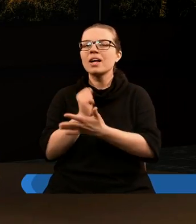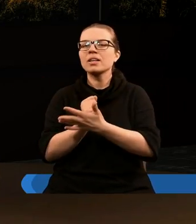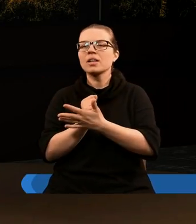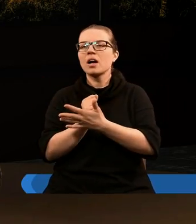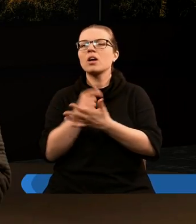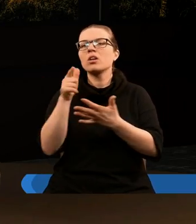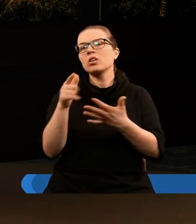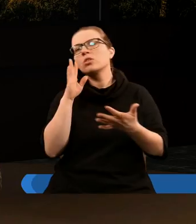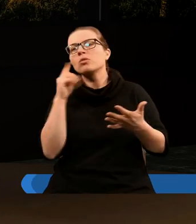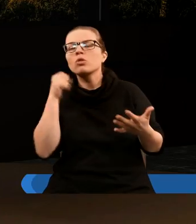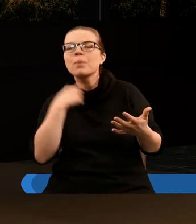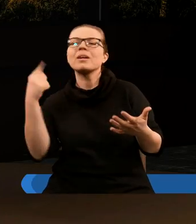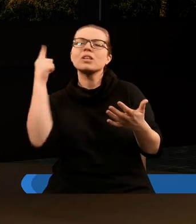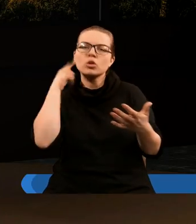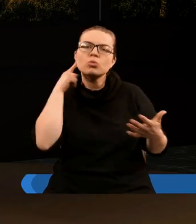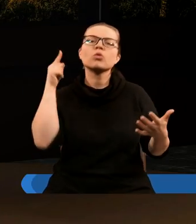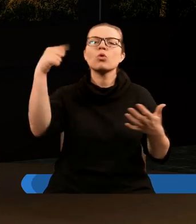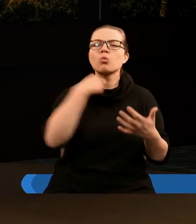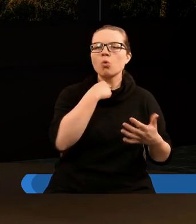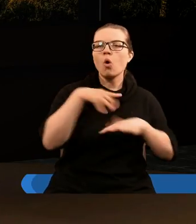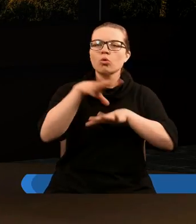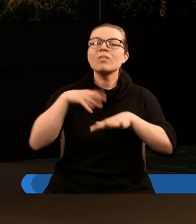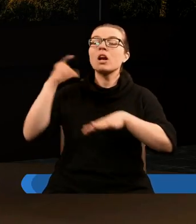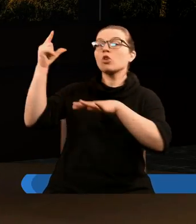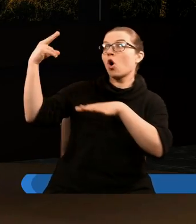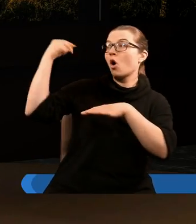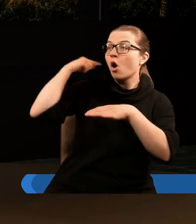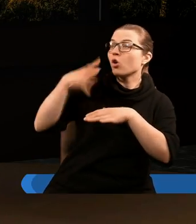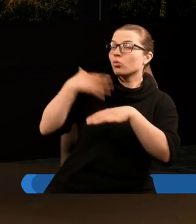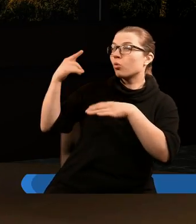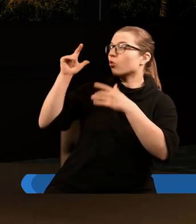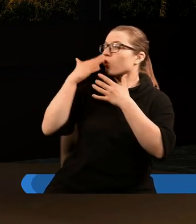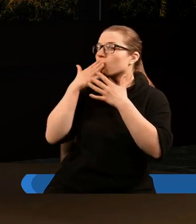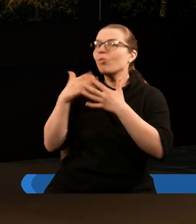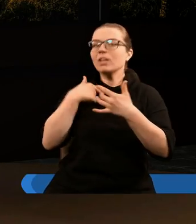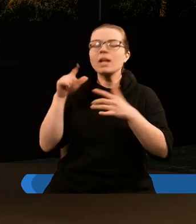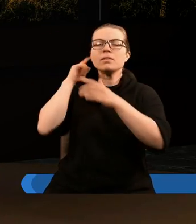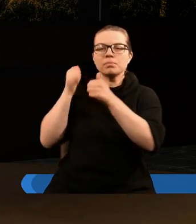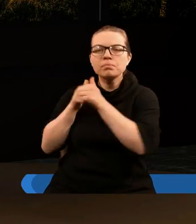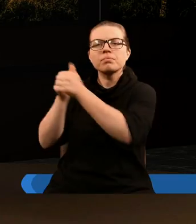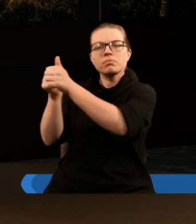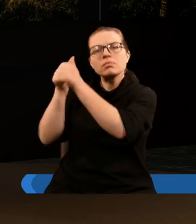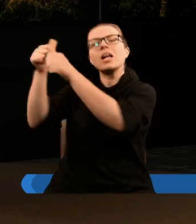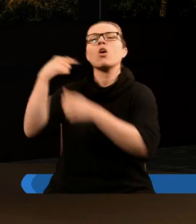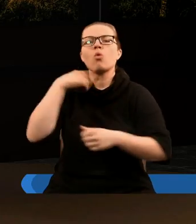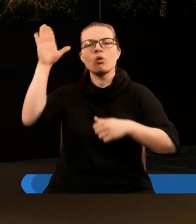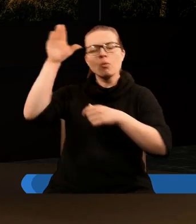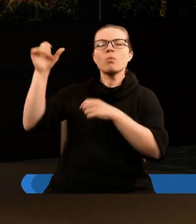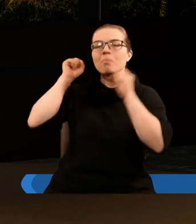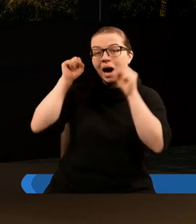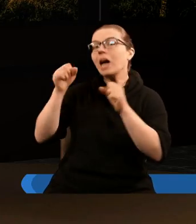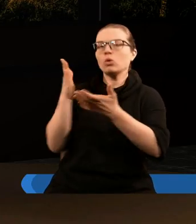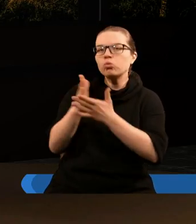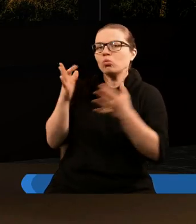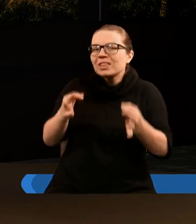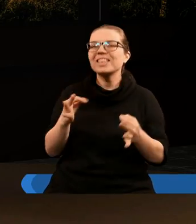że aby słyszeć głos Ducha Świętego, aby podążać za barankiem, wtedy należy już dzisiaj